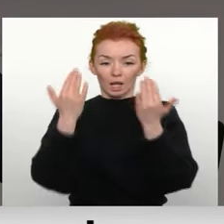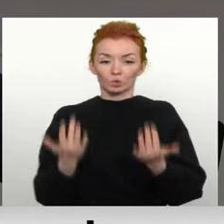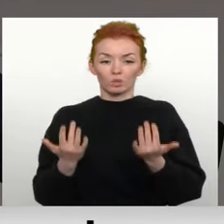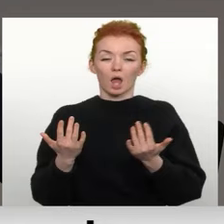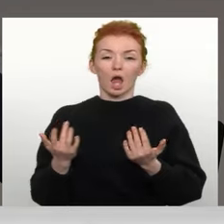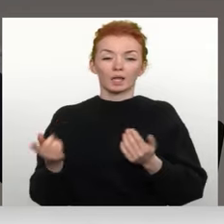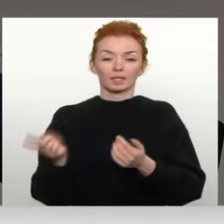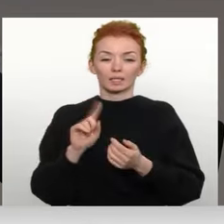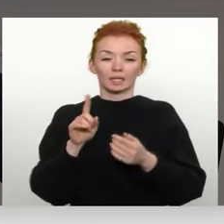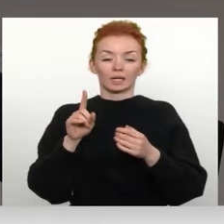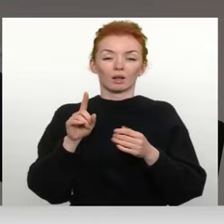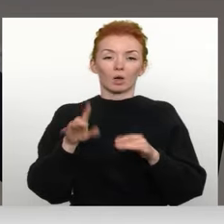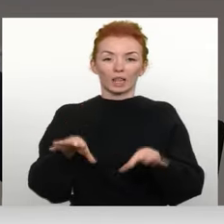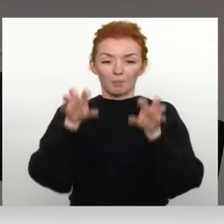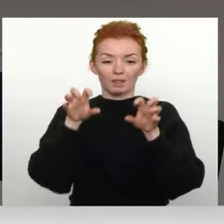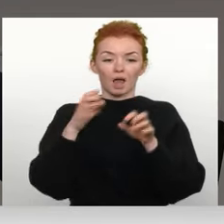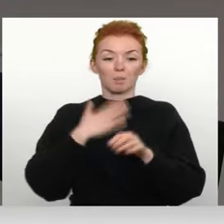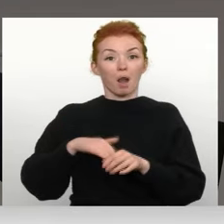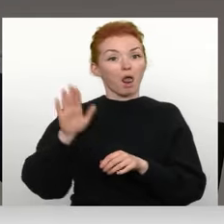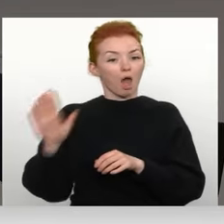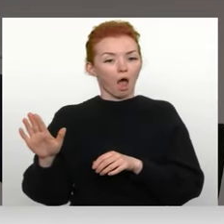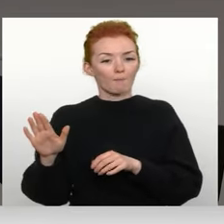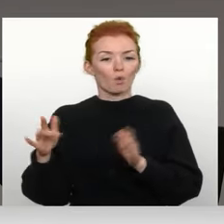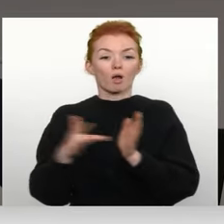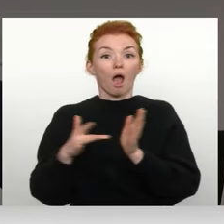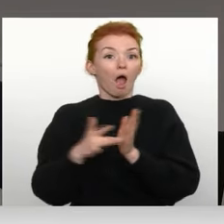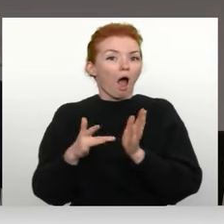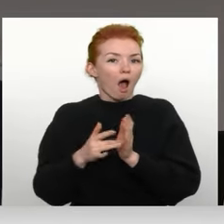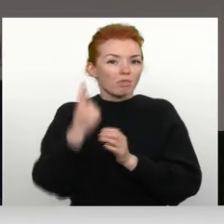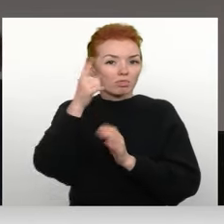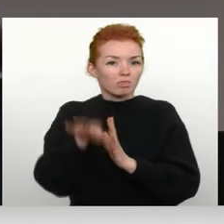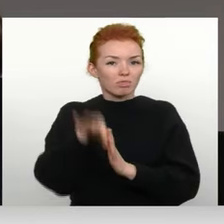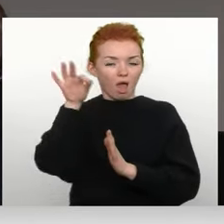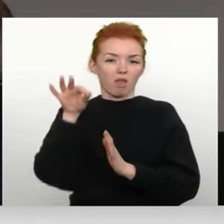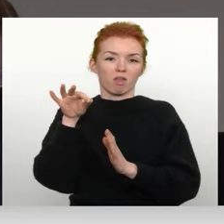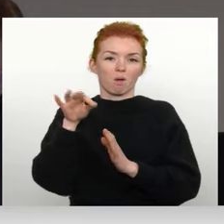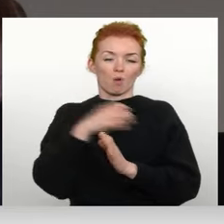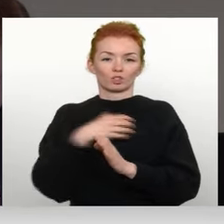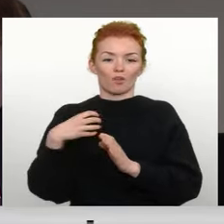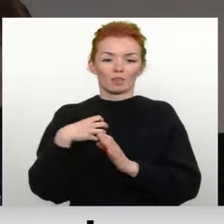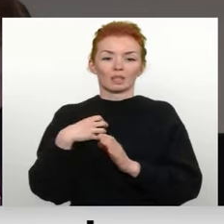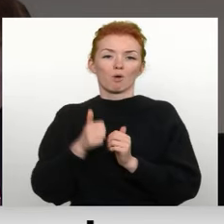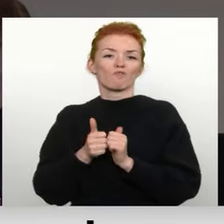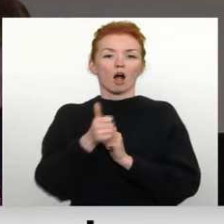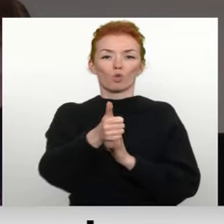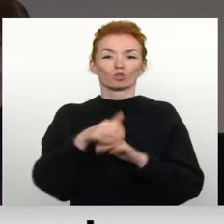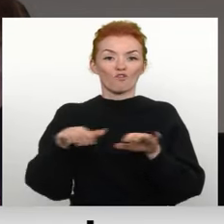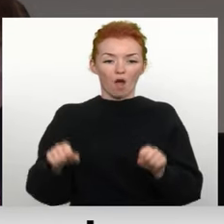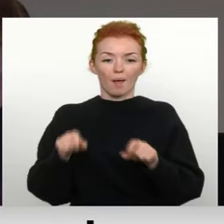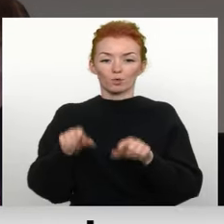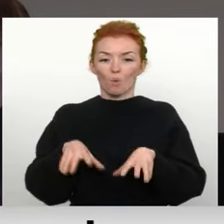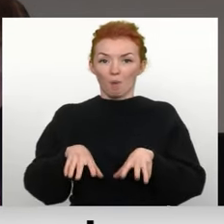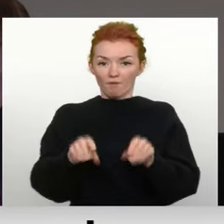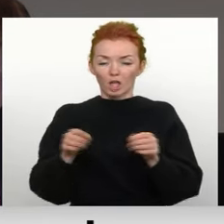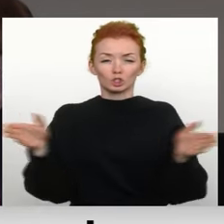interpretēta par labu, kādai no vietvarām, valdošajām varām, un tas tiek darīts